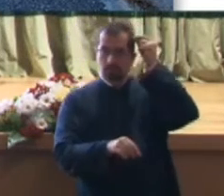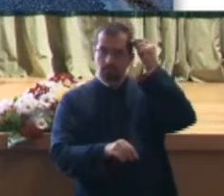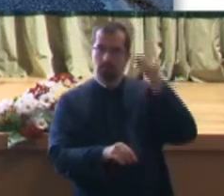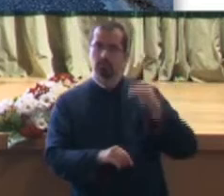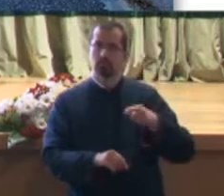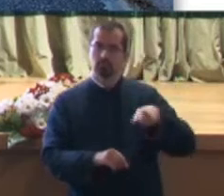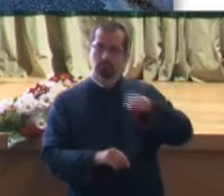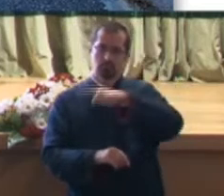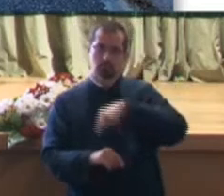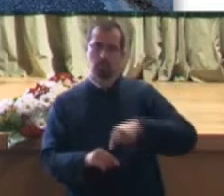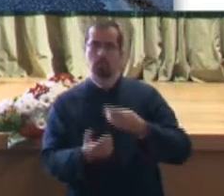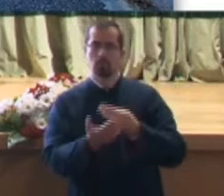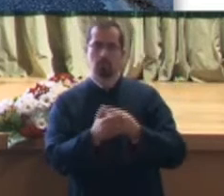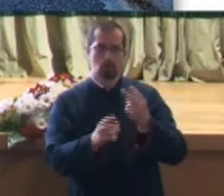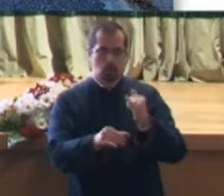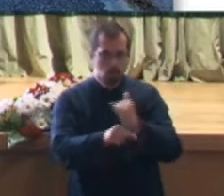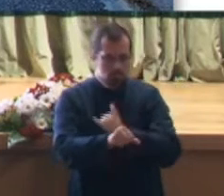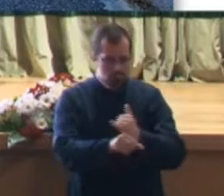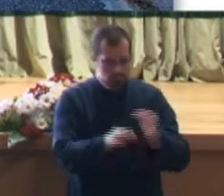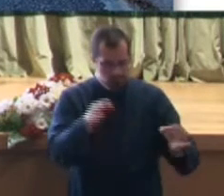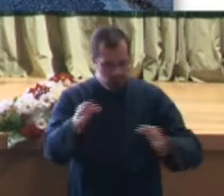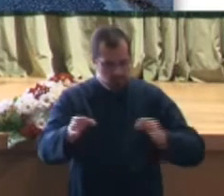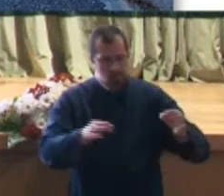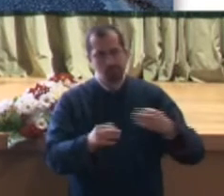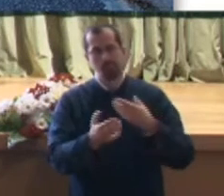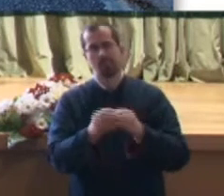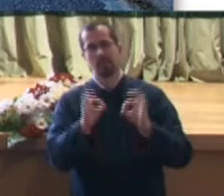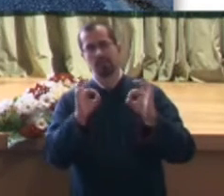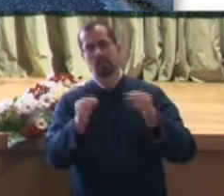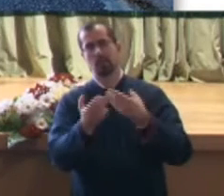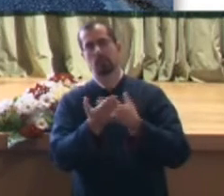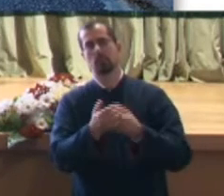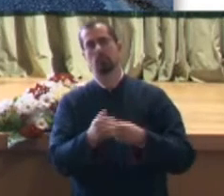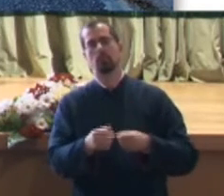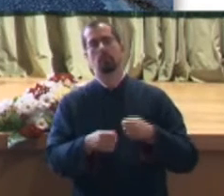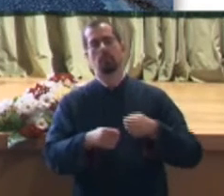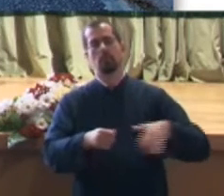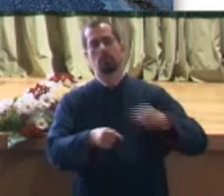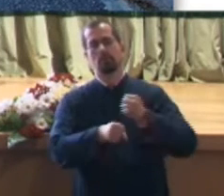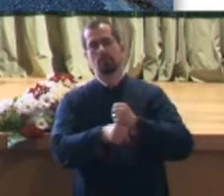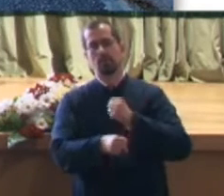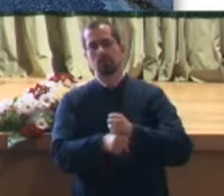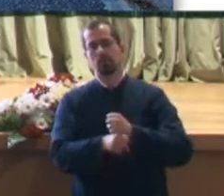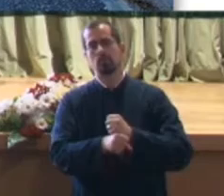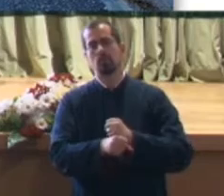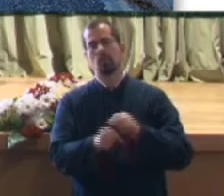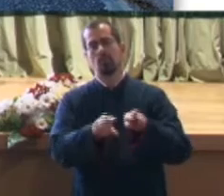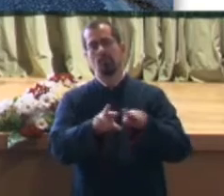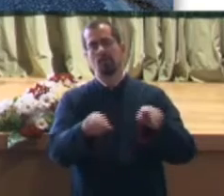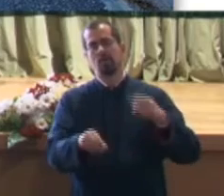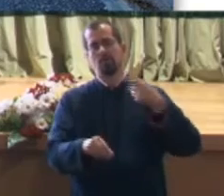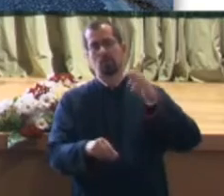pentru a vedea exact cum stăm cu proiectul care l-am depus pe Anghiesa Linii pentru frații golești,